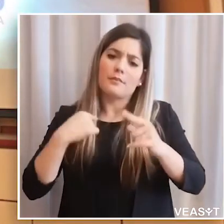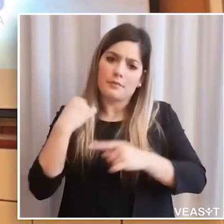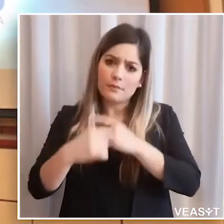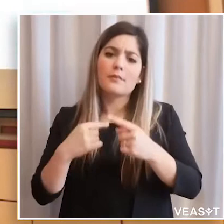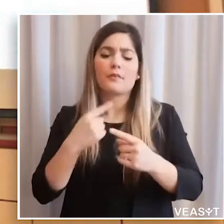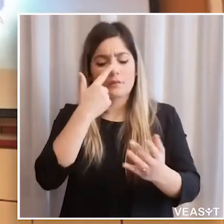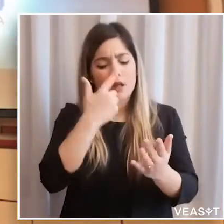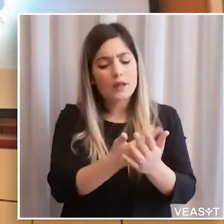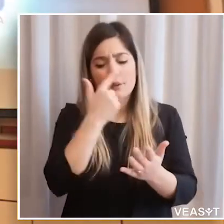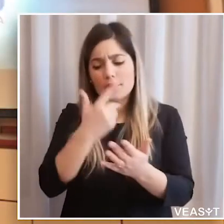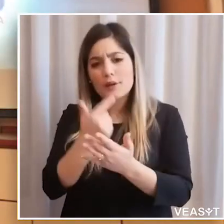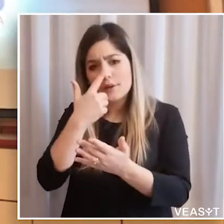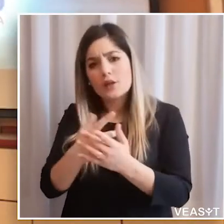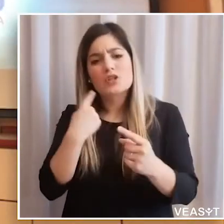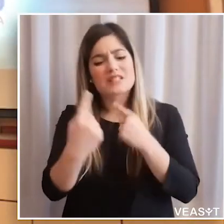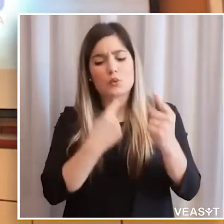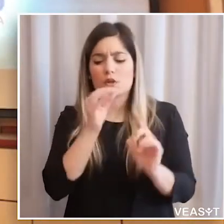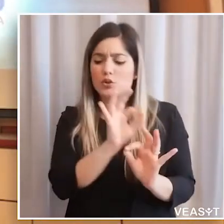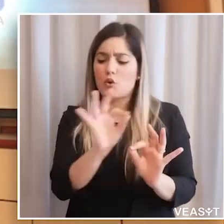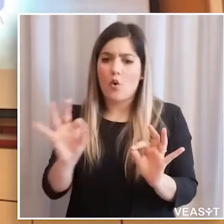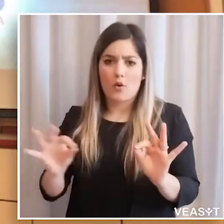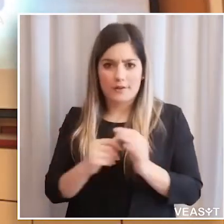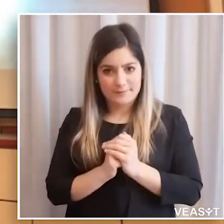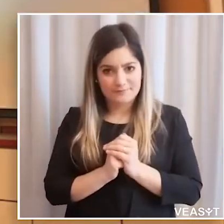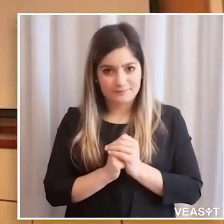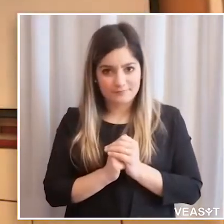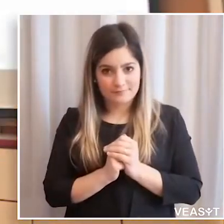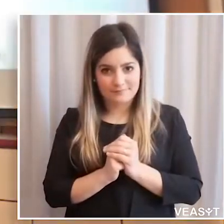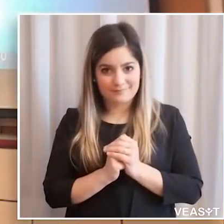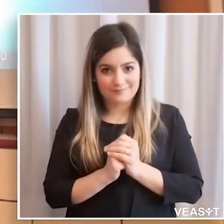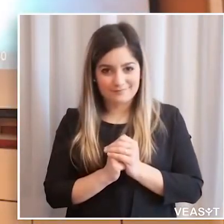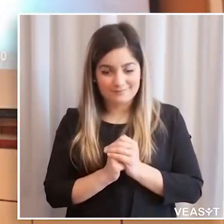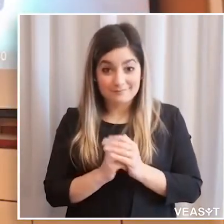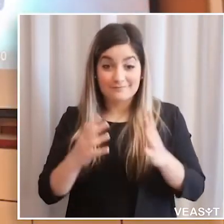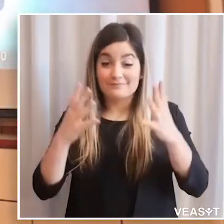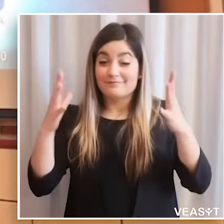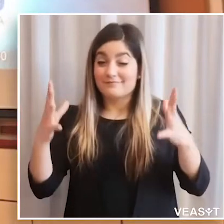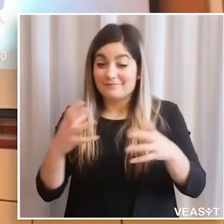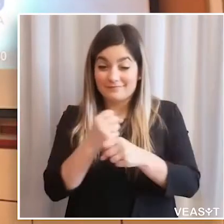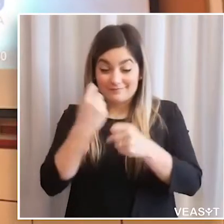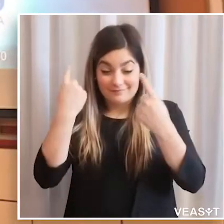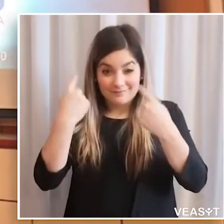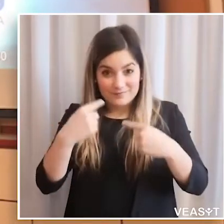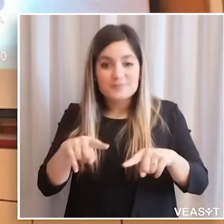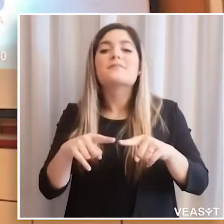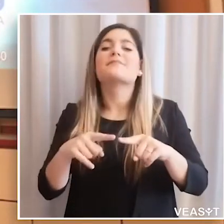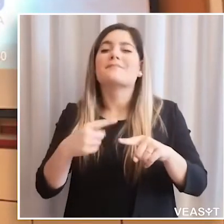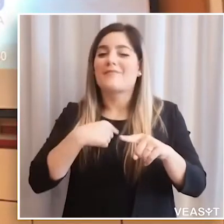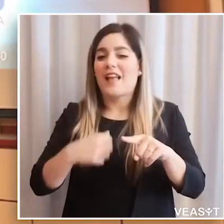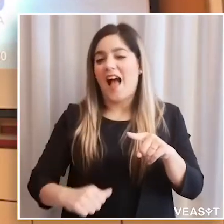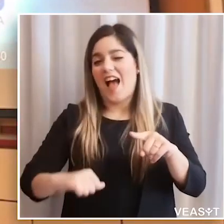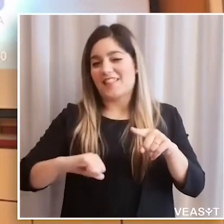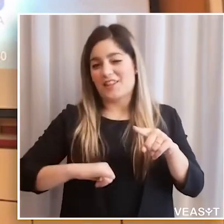volte adeguandoci alle situazioni che via via si presentano. In questo